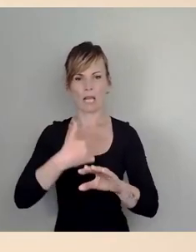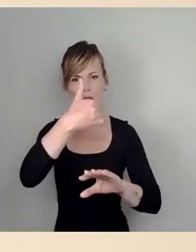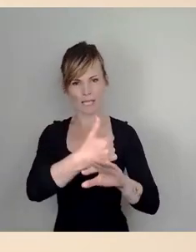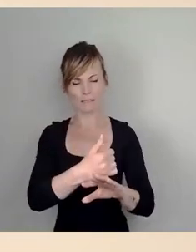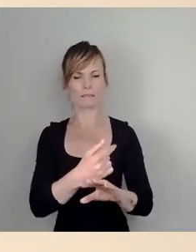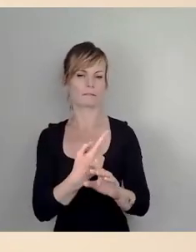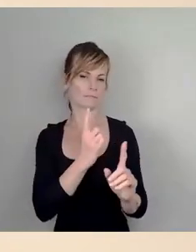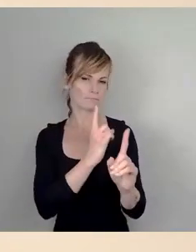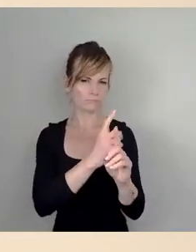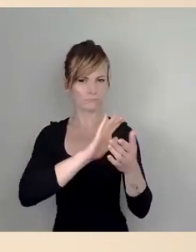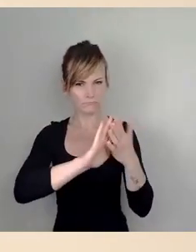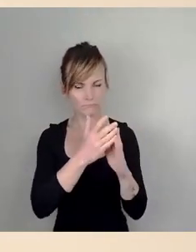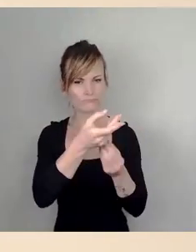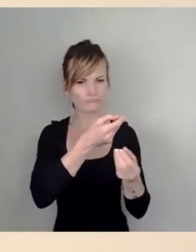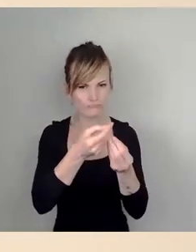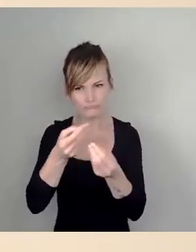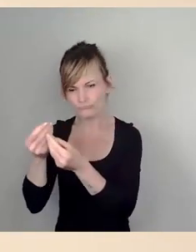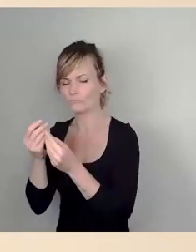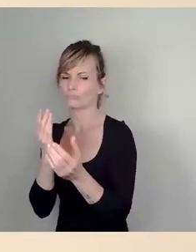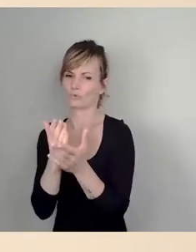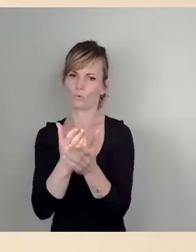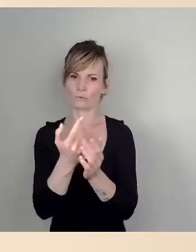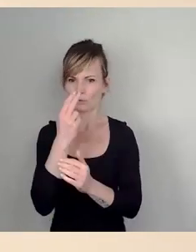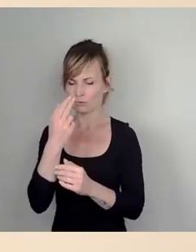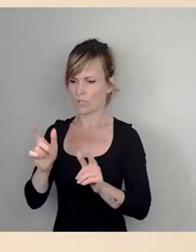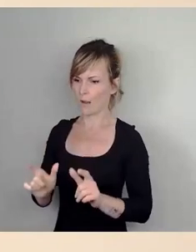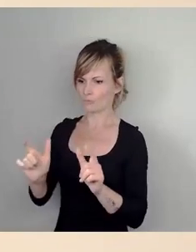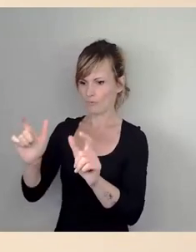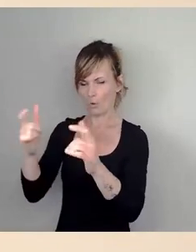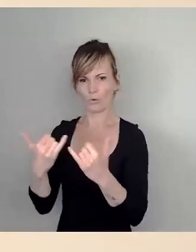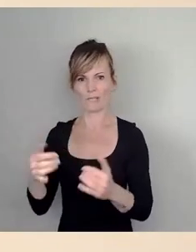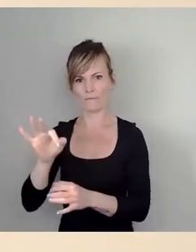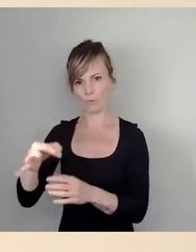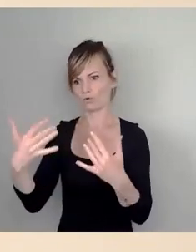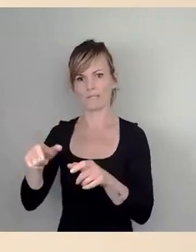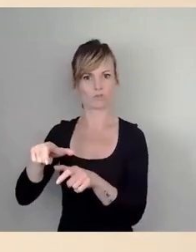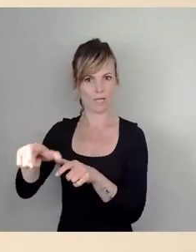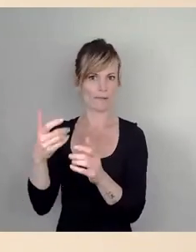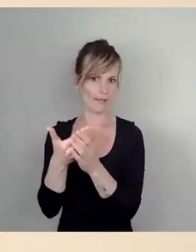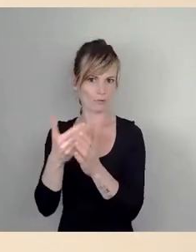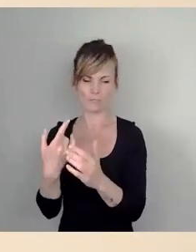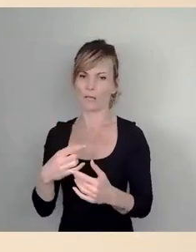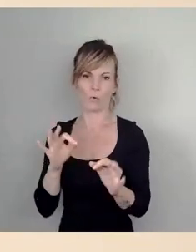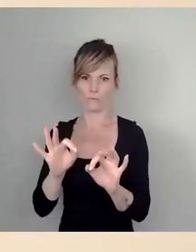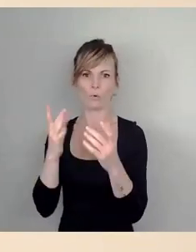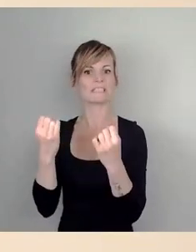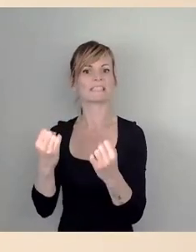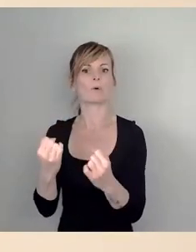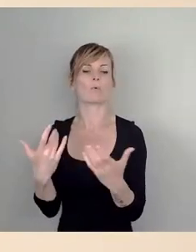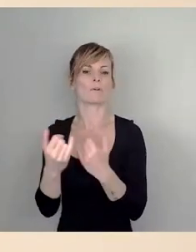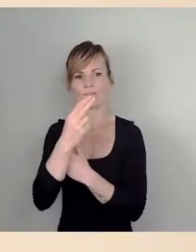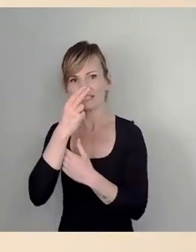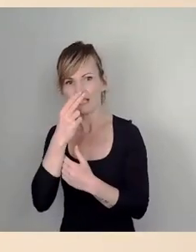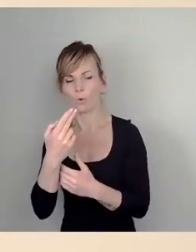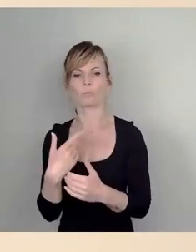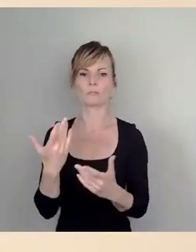nötige Absperrtechnik und deren Vorhaltung angeht und auch eben dann die Sicherung dieser